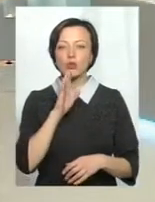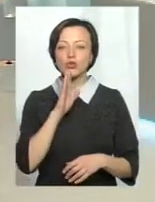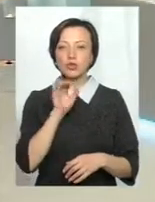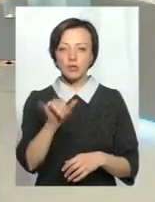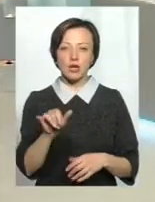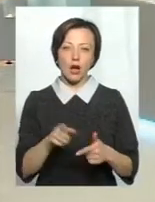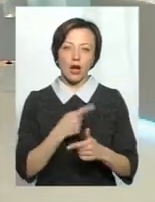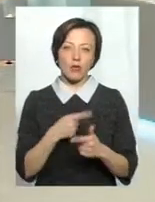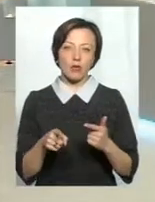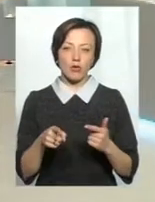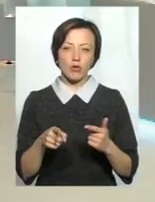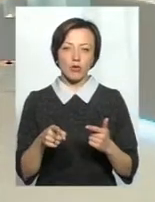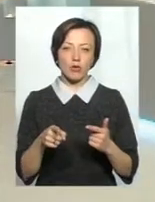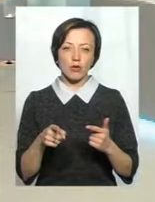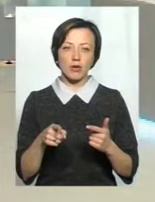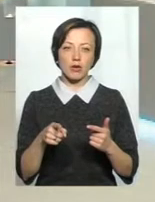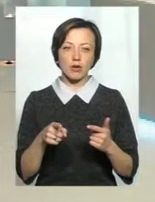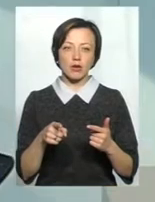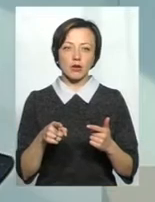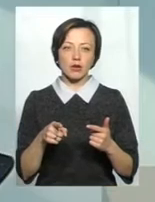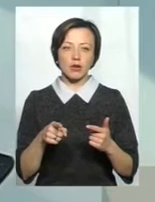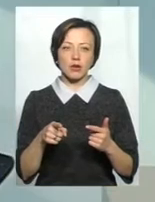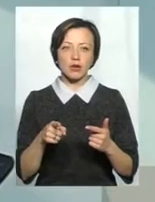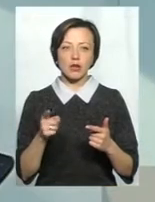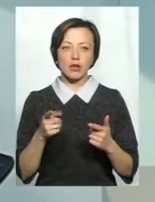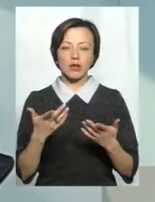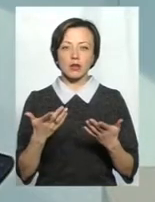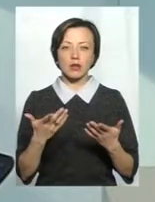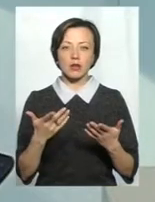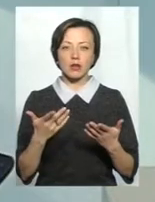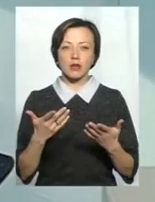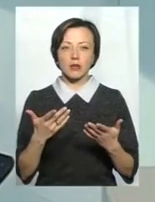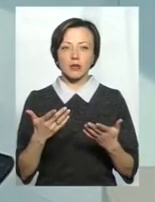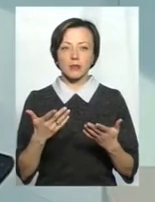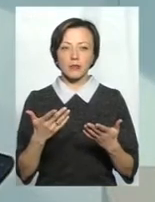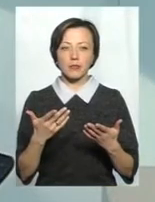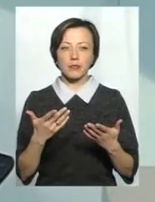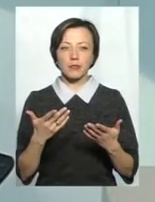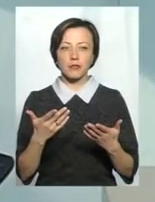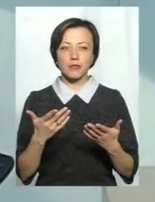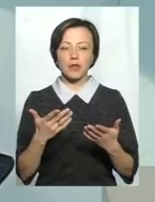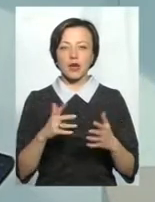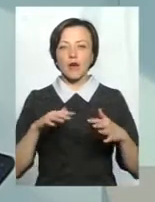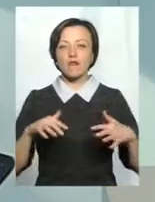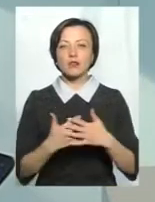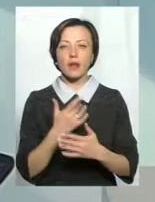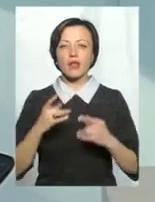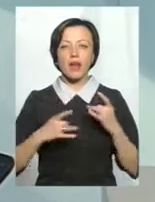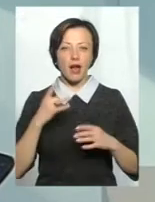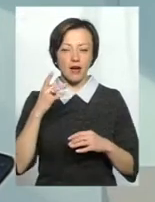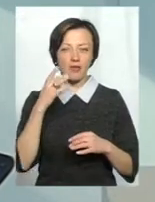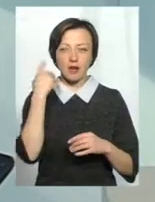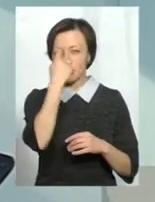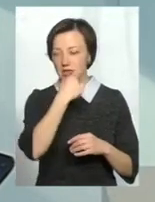або неврити. Найчастіше приводять до мене з невритами. Трічатим невритом, лицевим невритом.